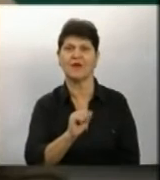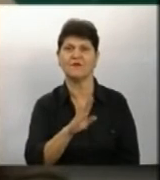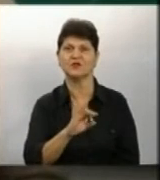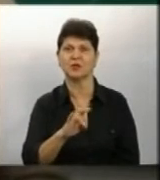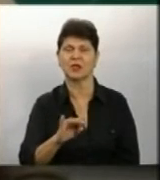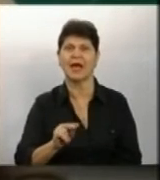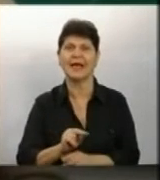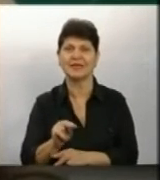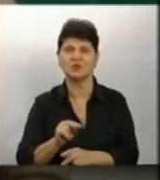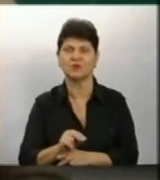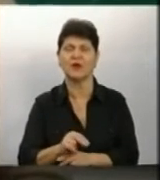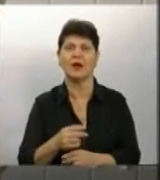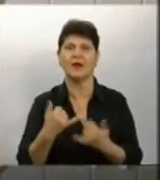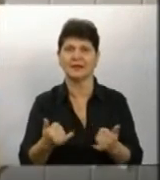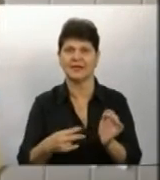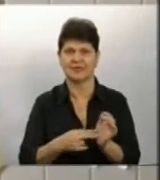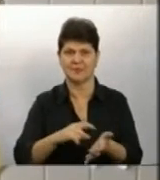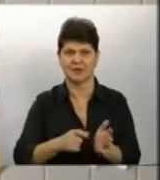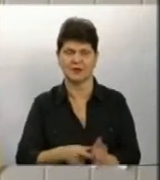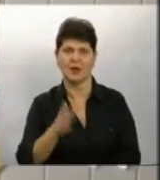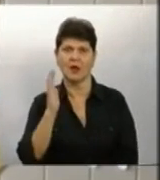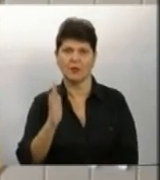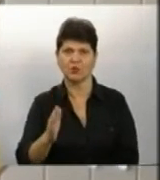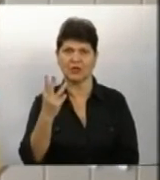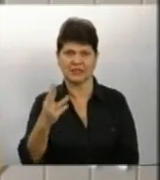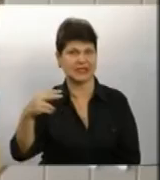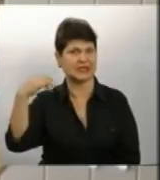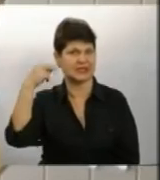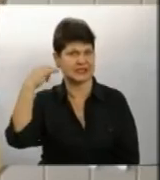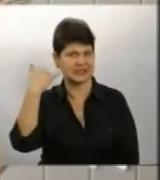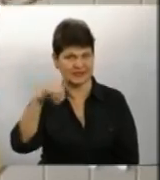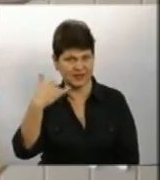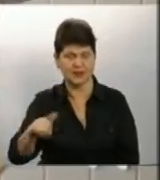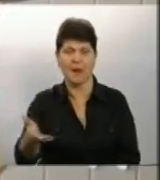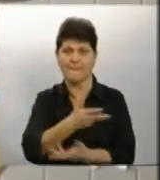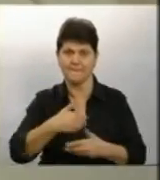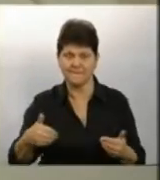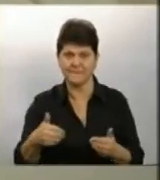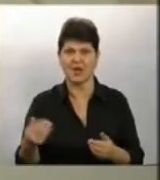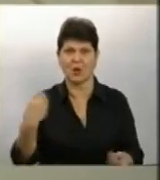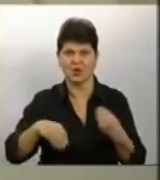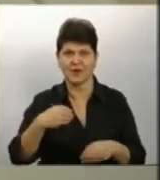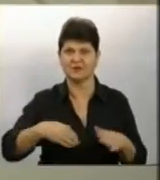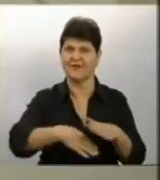інструктаж для самокласників Буде три дзвінки, ми одіваємося і виходимо